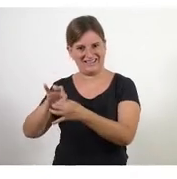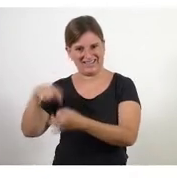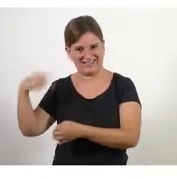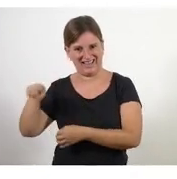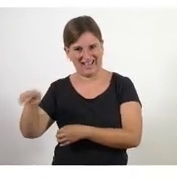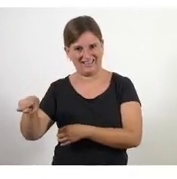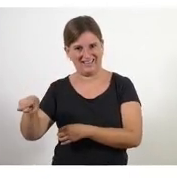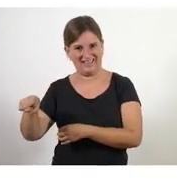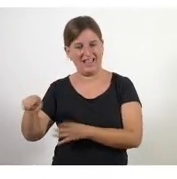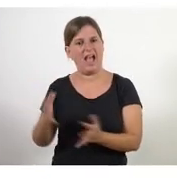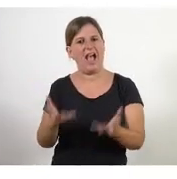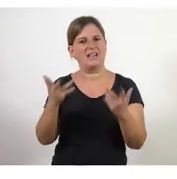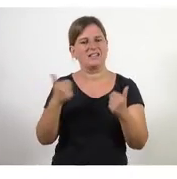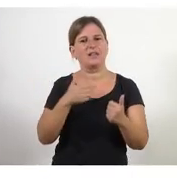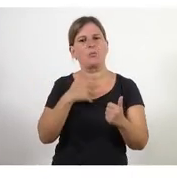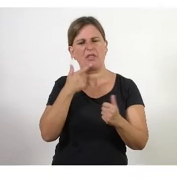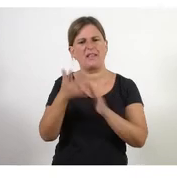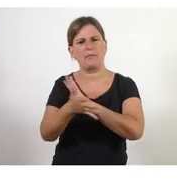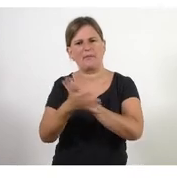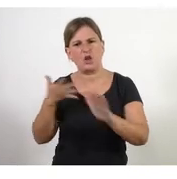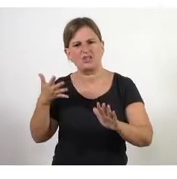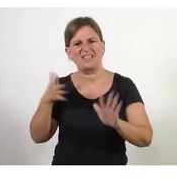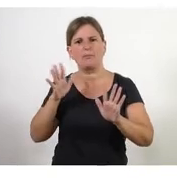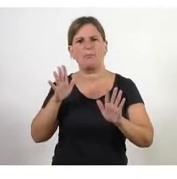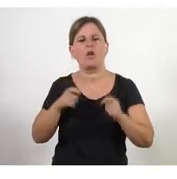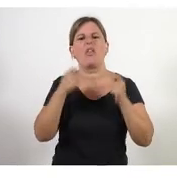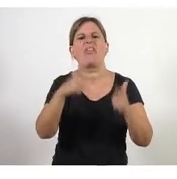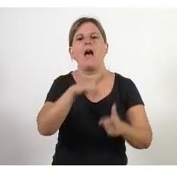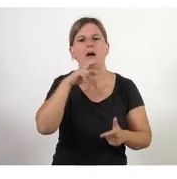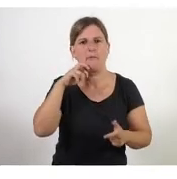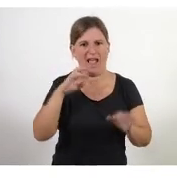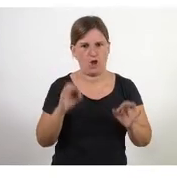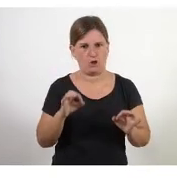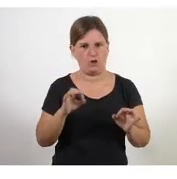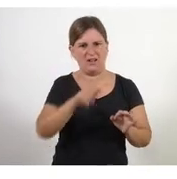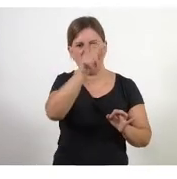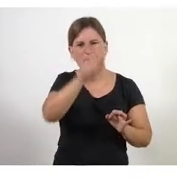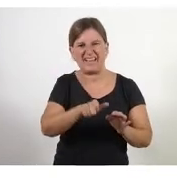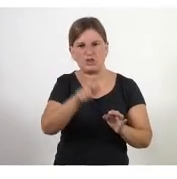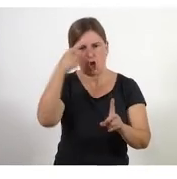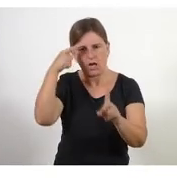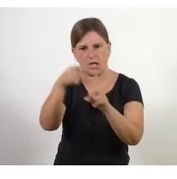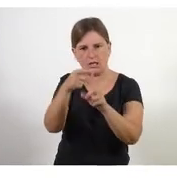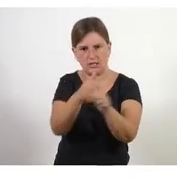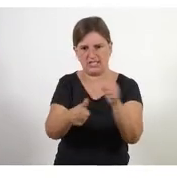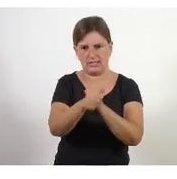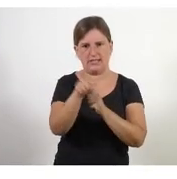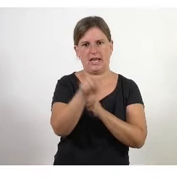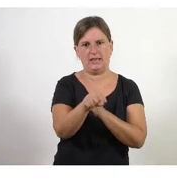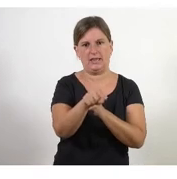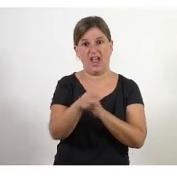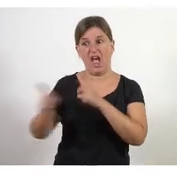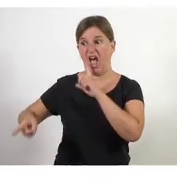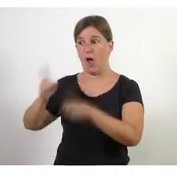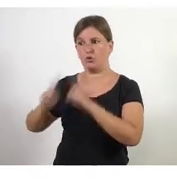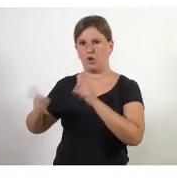'agilitat és velocitat però enfocada a portar valor a tindre la persona al centre els sistemes autocràtics solen ser